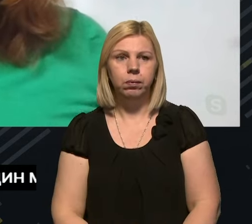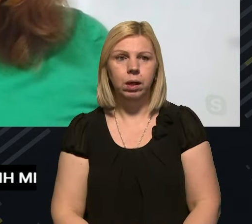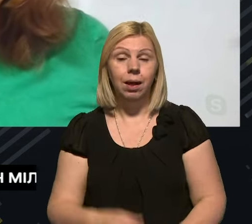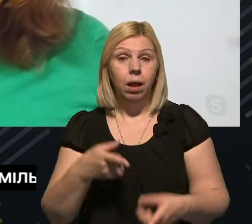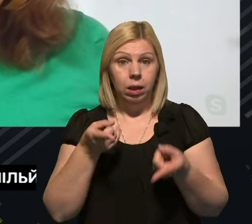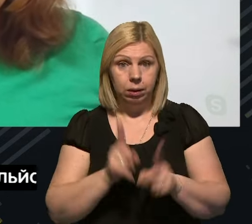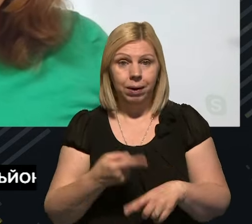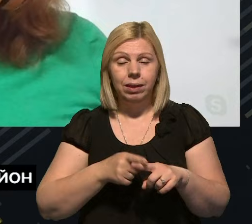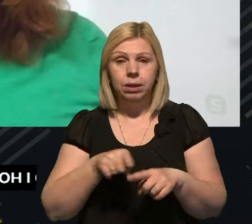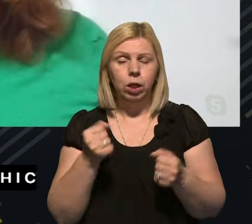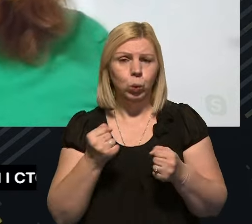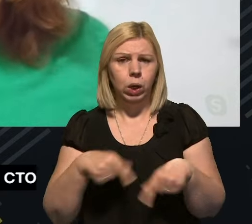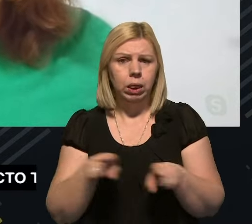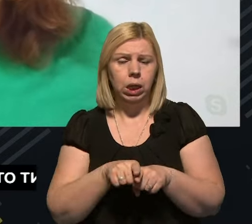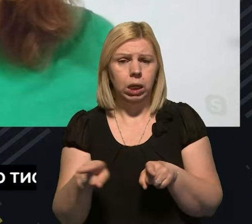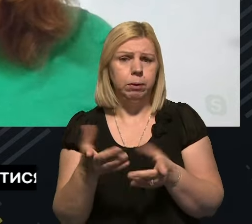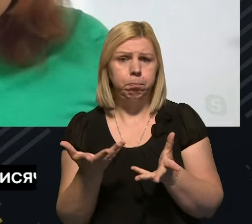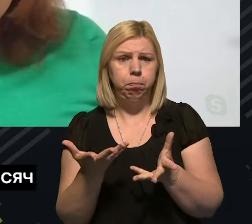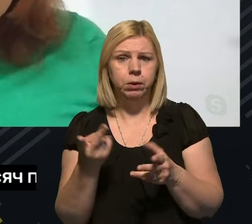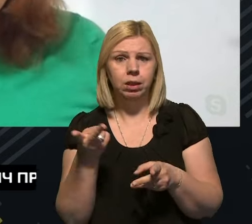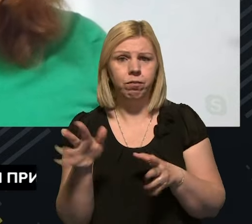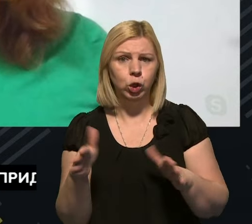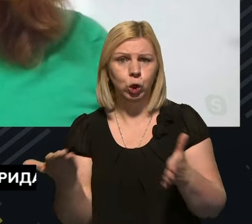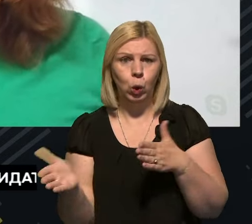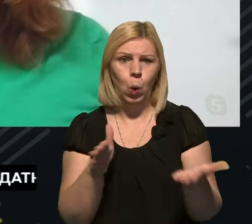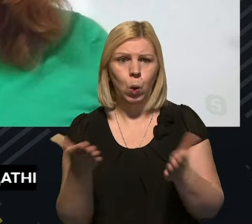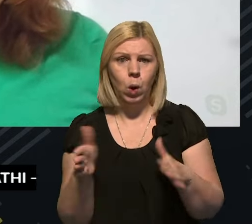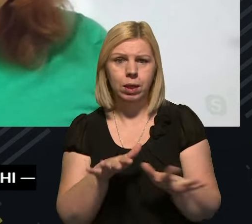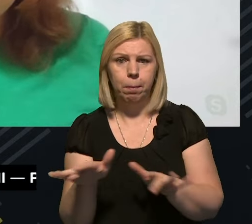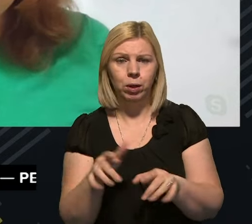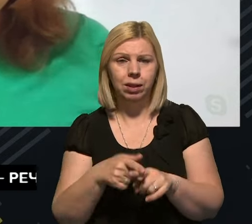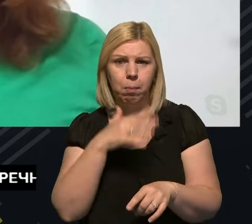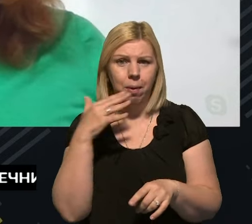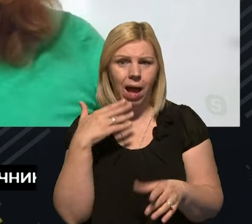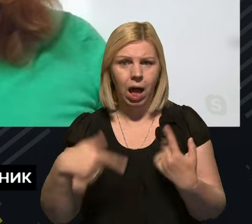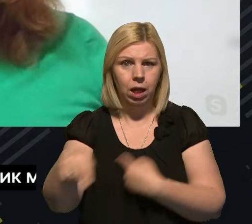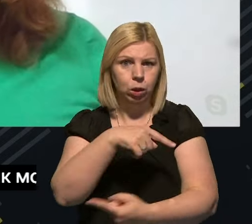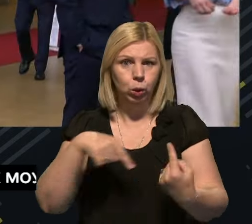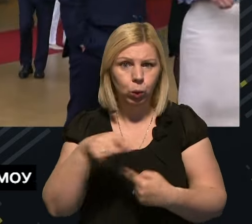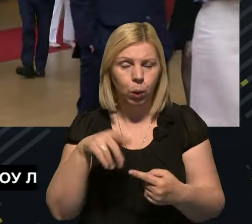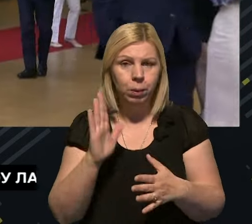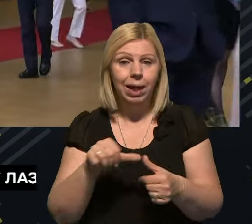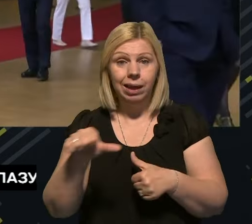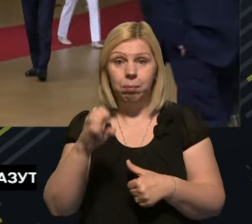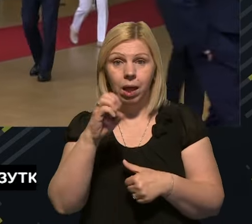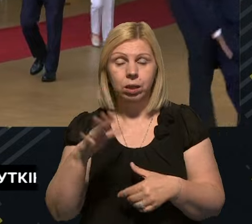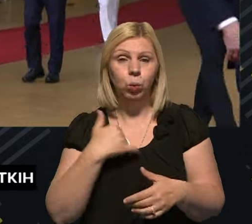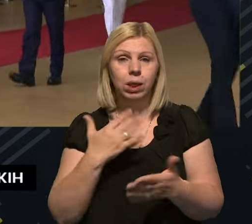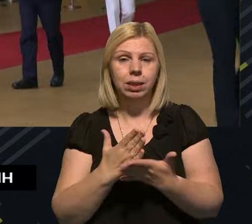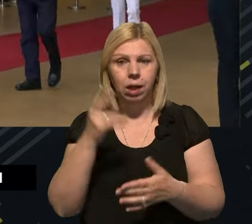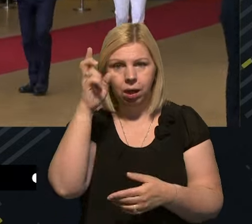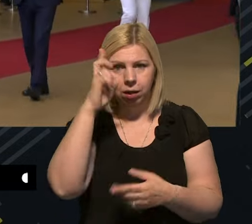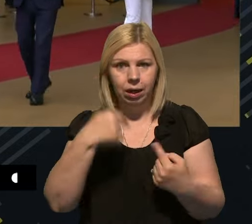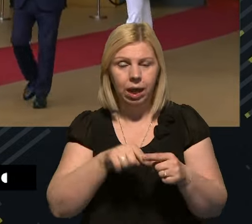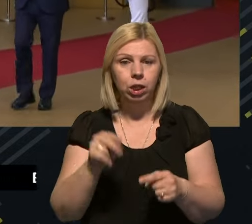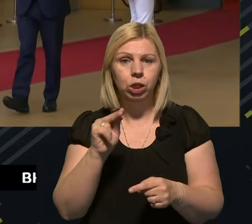Насправді, це дуже такий двосторонній процес. Навіть, я би сказала, багатосторонній. Тому що, крім ЄС, в нас є країни-члени,